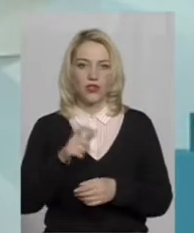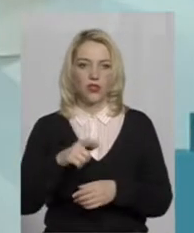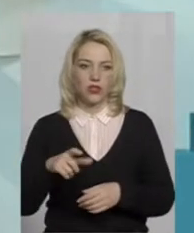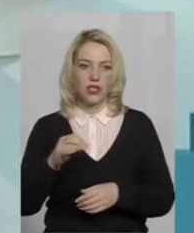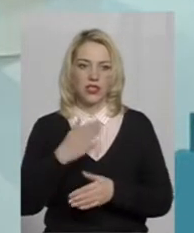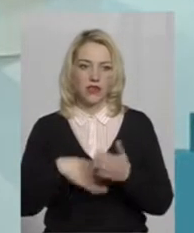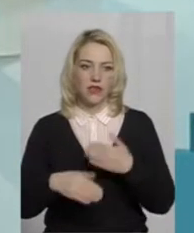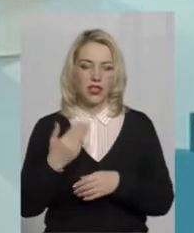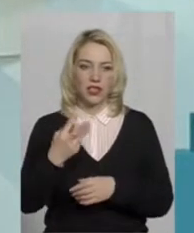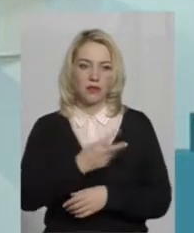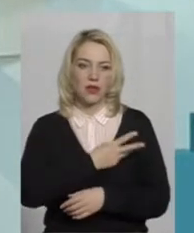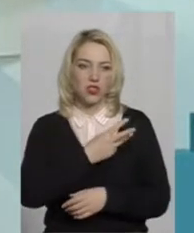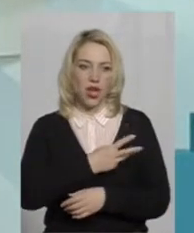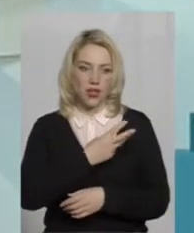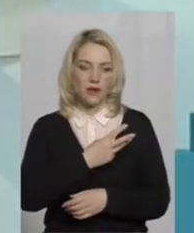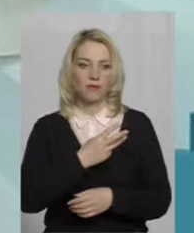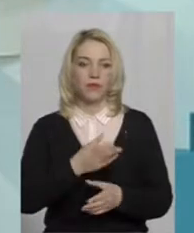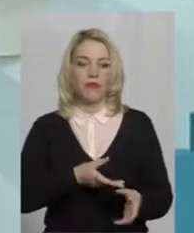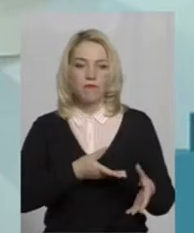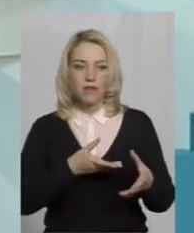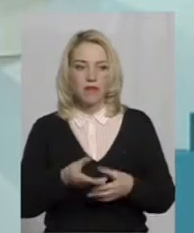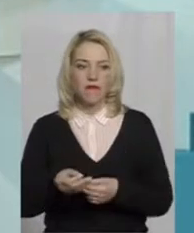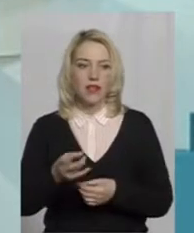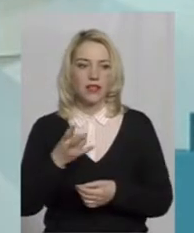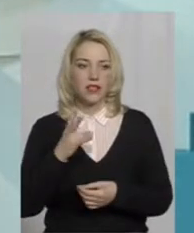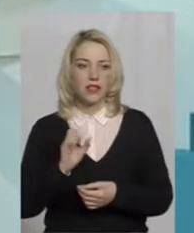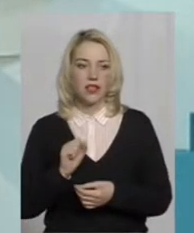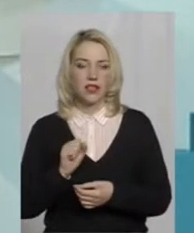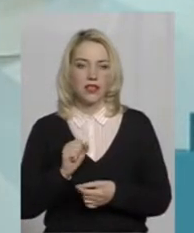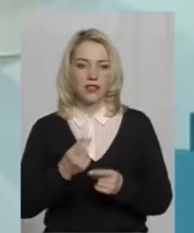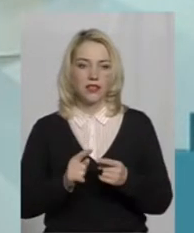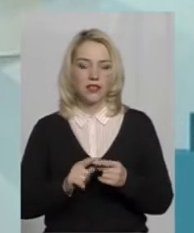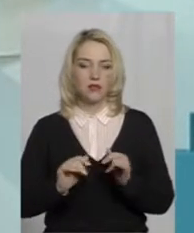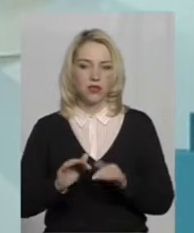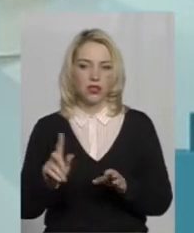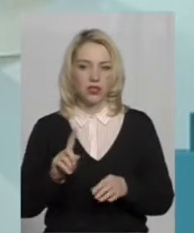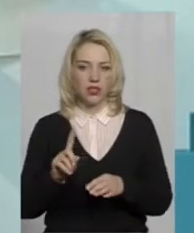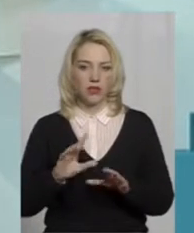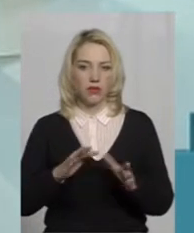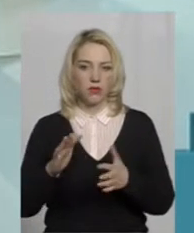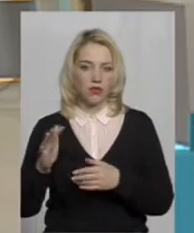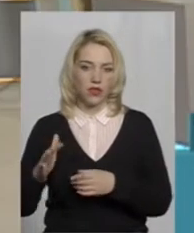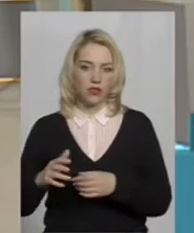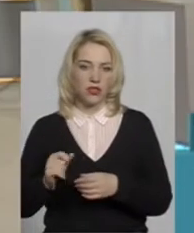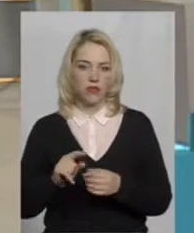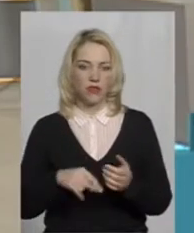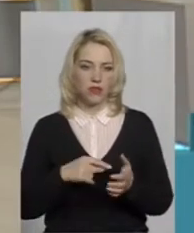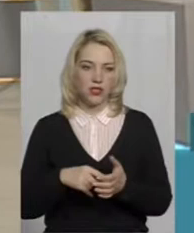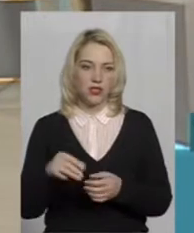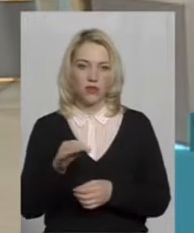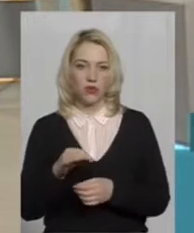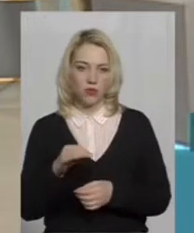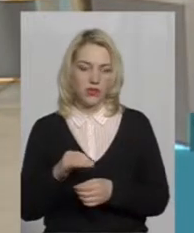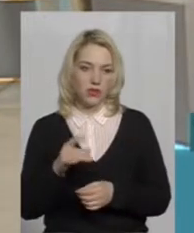інвалідності, з їх бажанням впливати на ті події, які відбуваються в місті, в